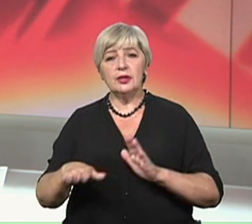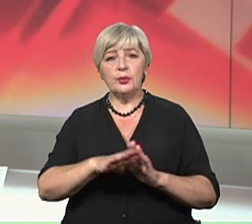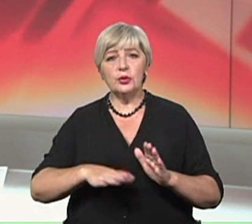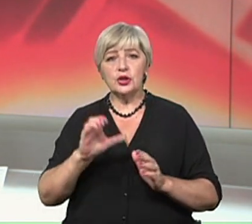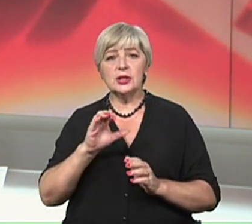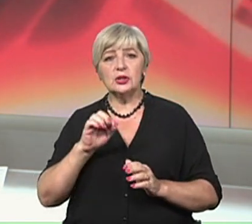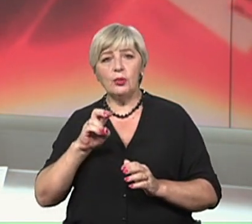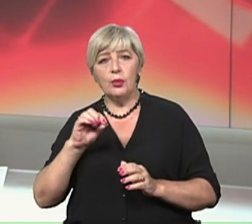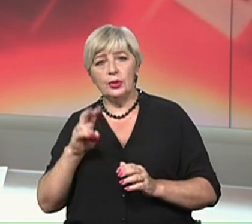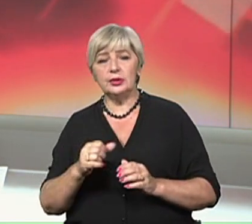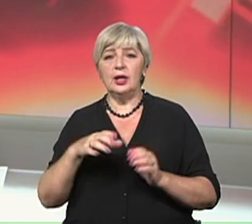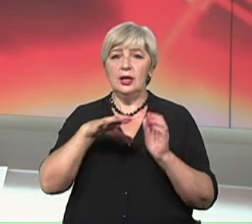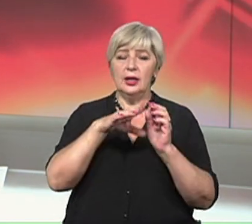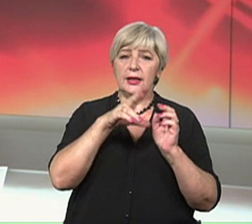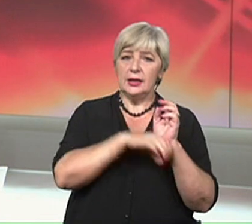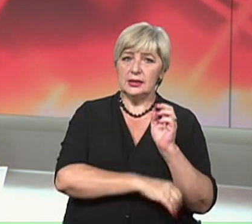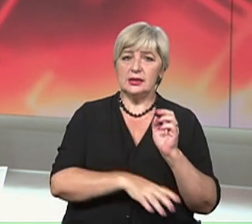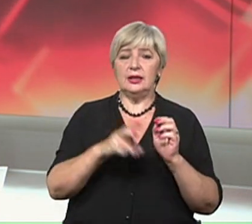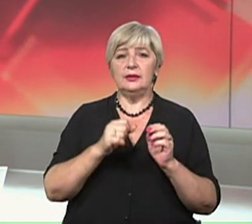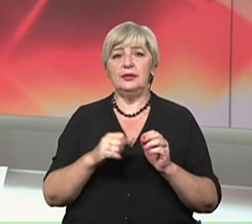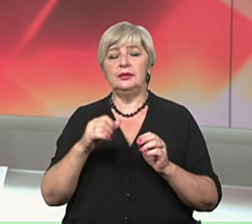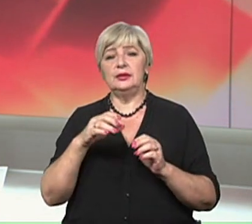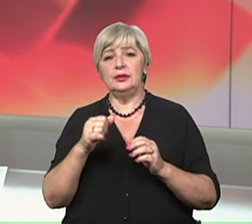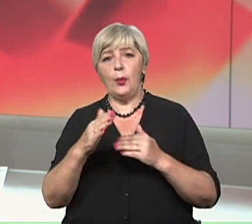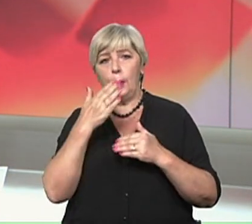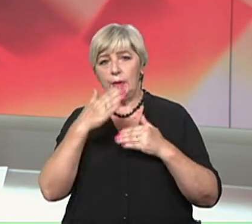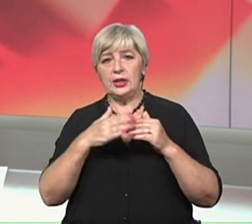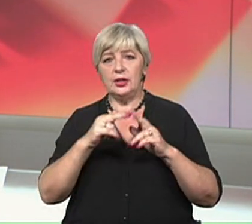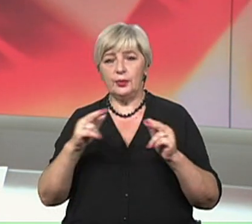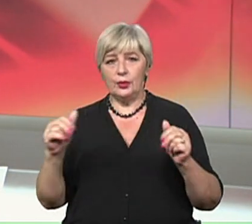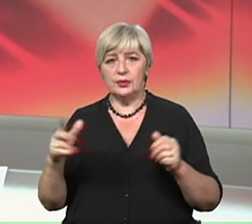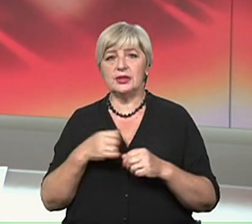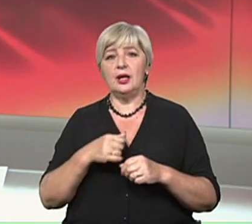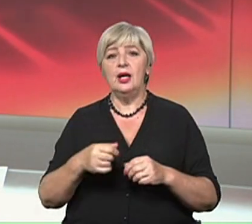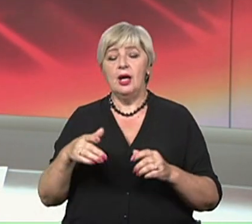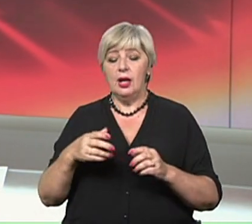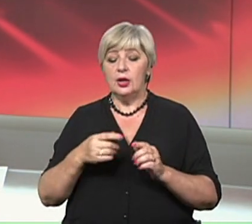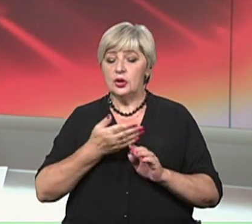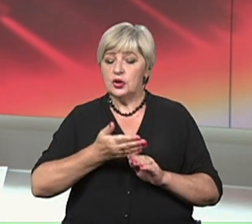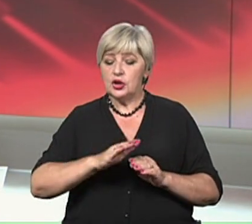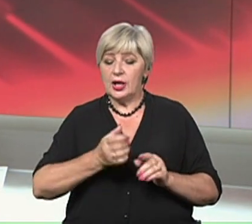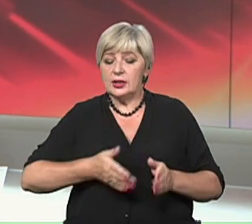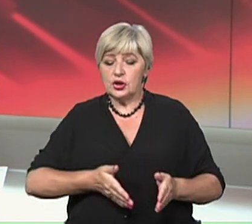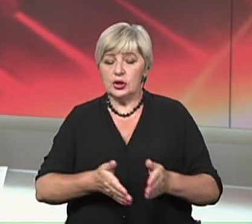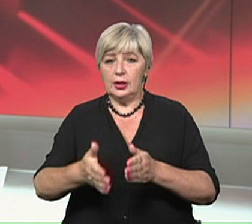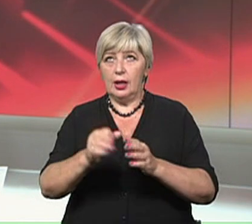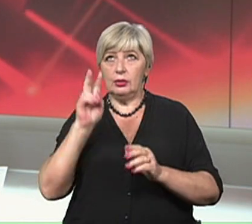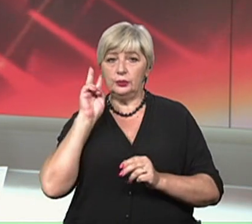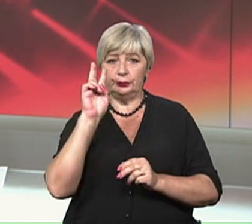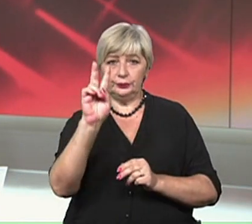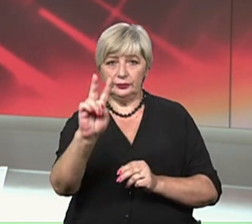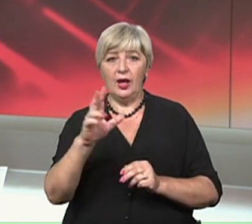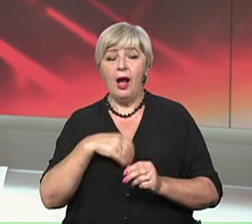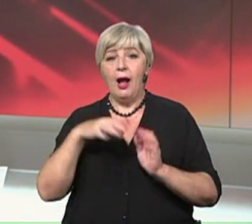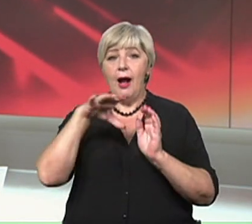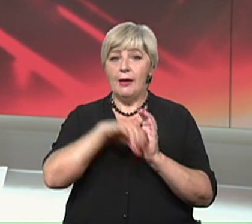Кінцева у Придніпровську на вулиці 20-річчя Перемоги. Частину шляху тролейбус долатиме контактною мережою, а після кільця на